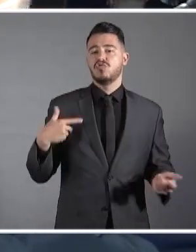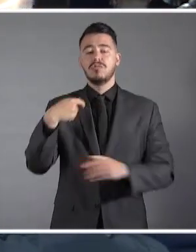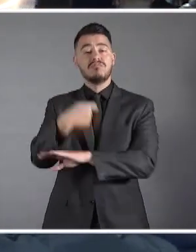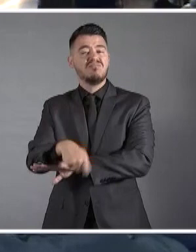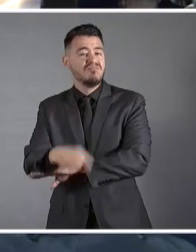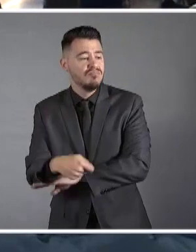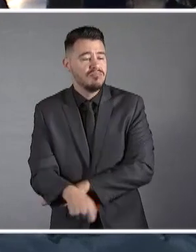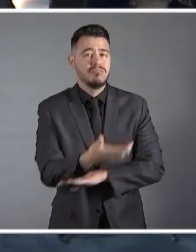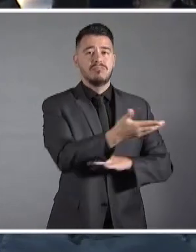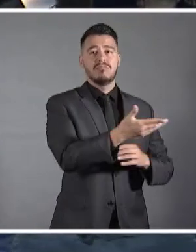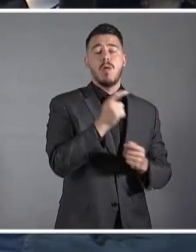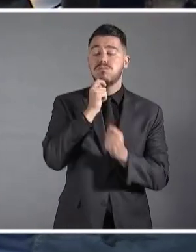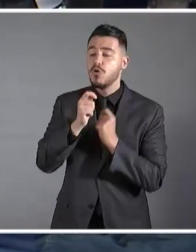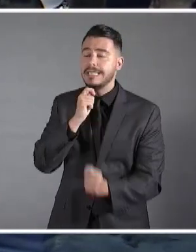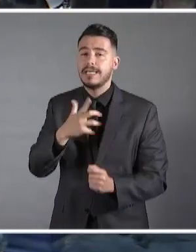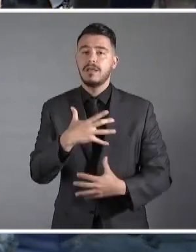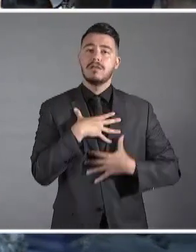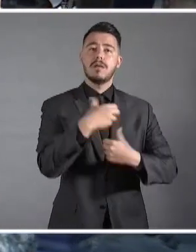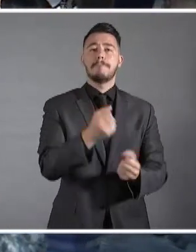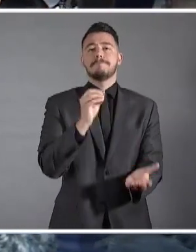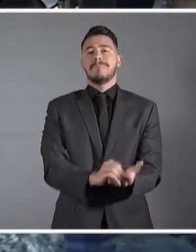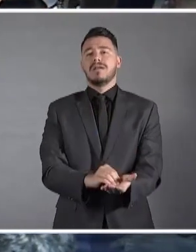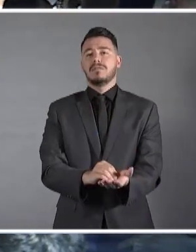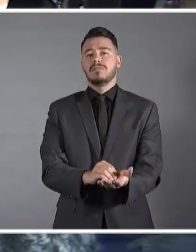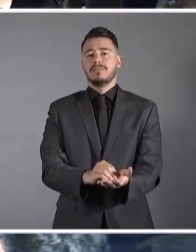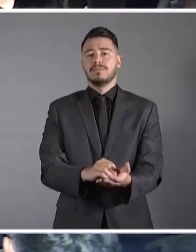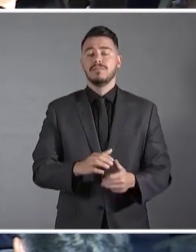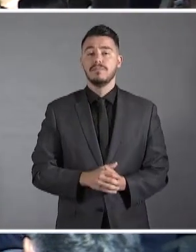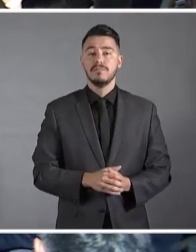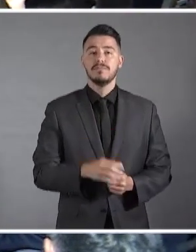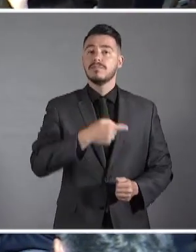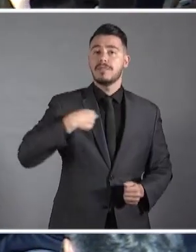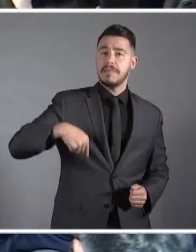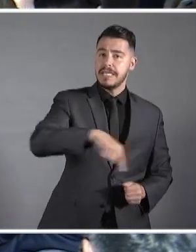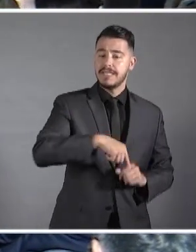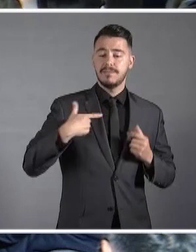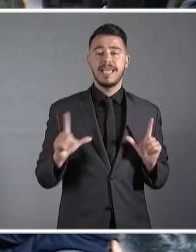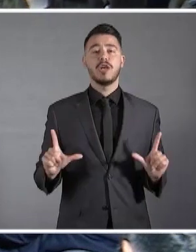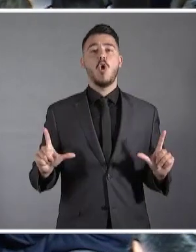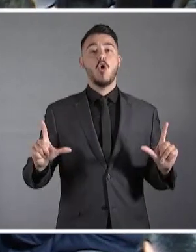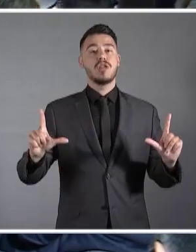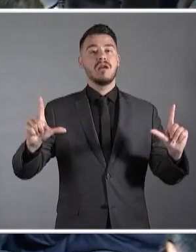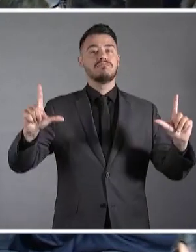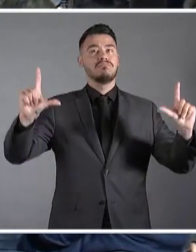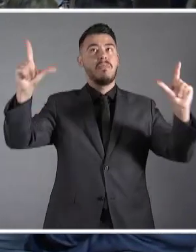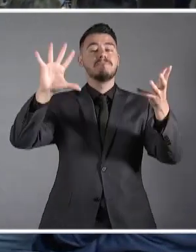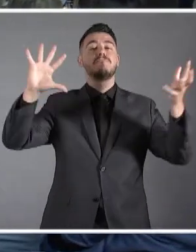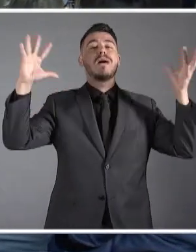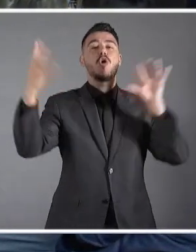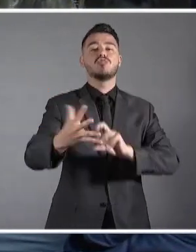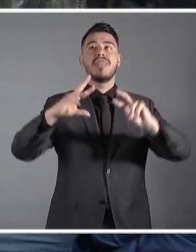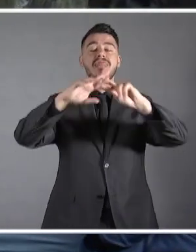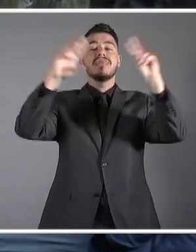ίδια την πολιτική. Η Ελλάδα ανέκτησε το κύρος της στα διεθνή περιβάλλοντα, στο διεθνές